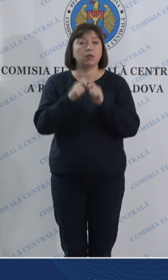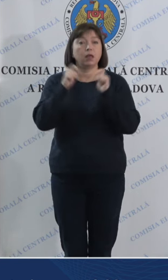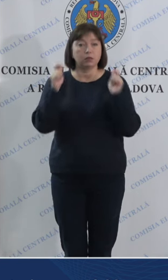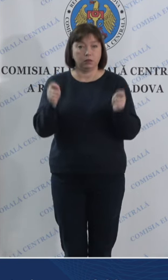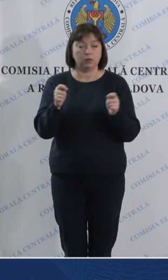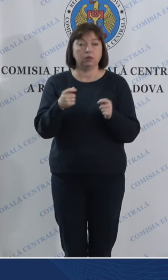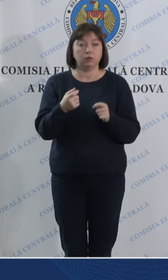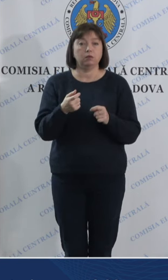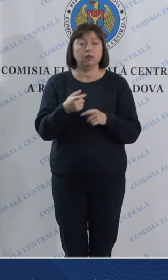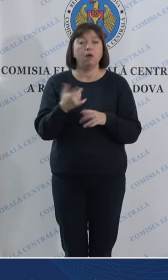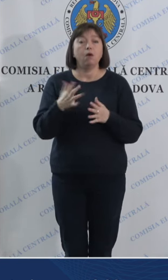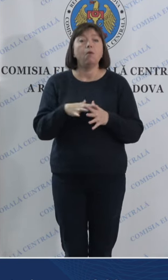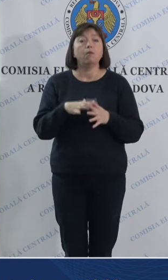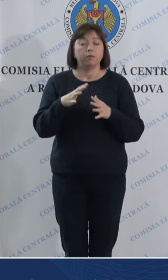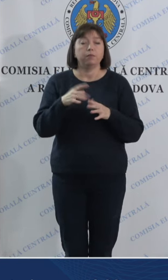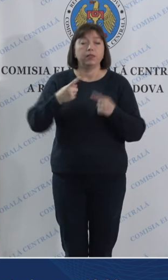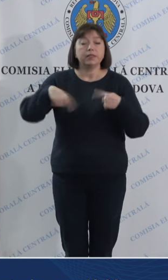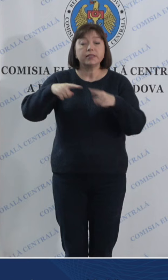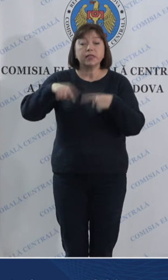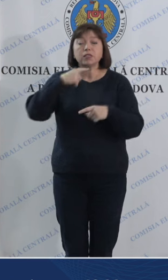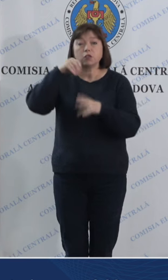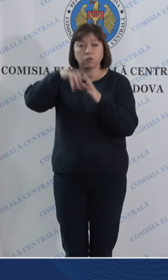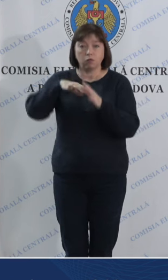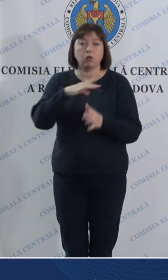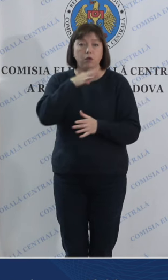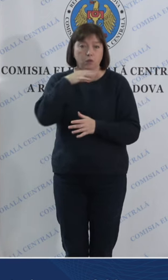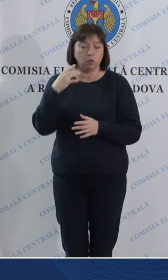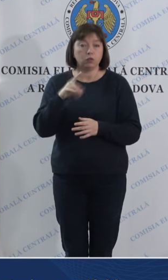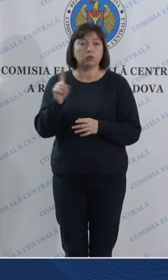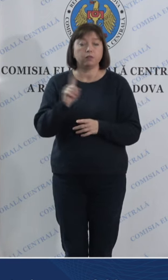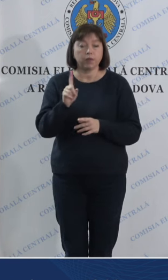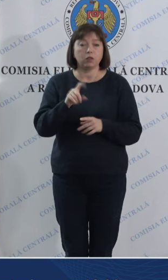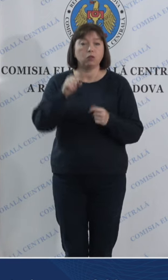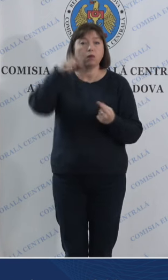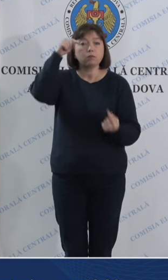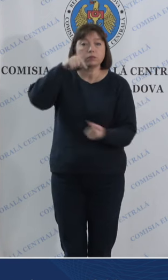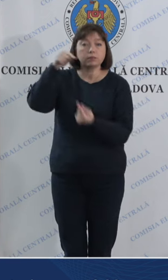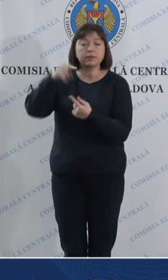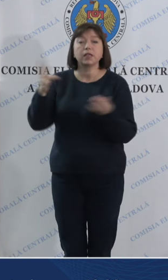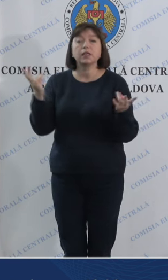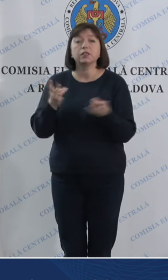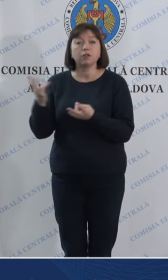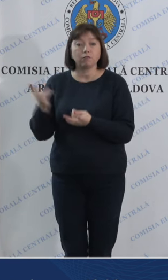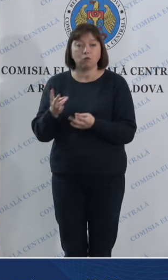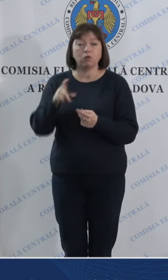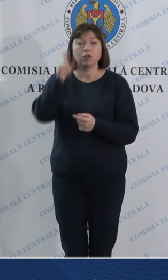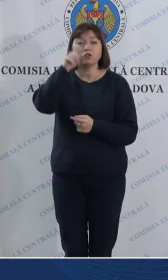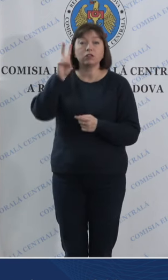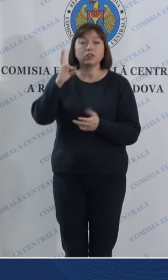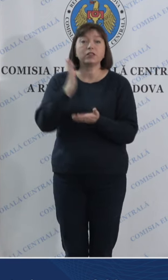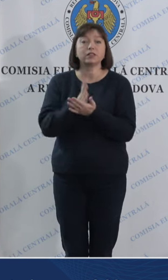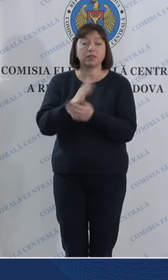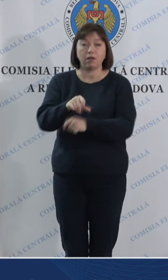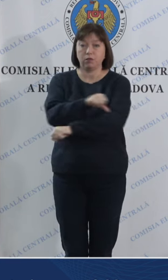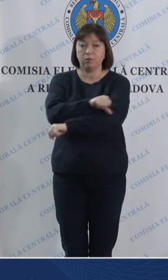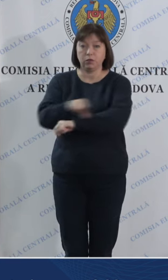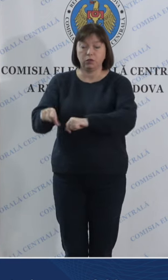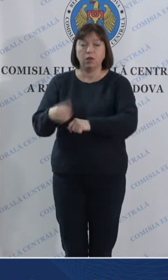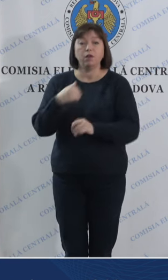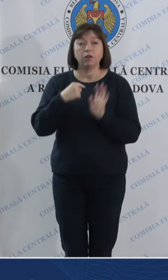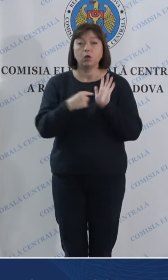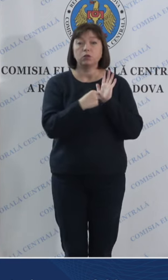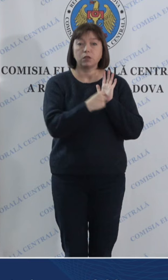semnificativ de secții de votare în afara țării pentru a răspunde nevoilor cetățenilor din diaspora. Vreau să